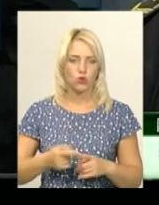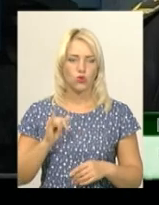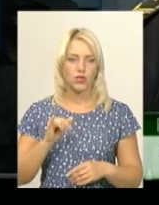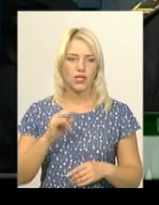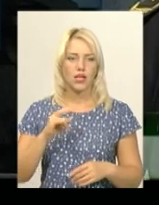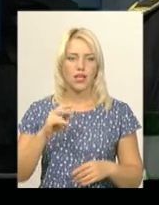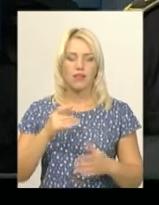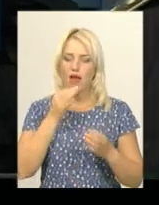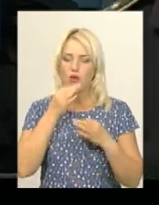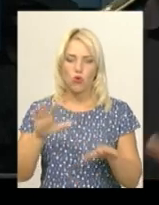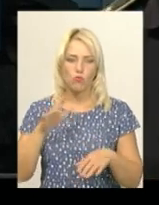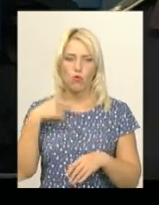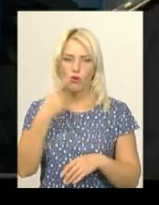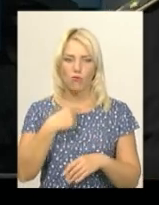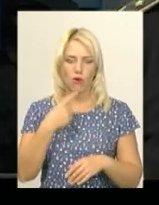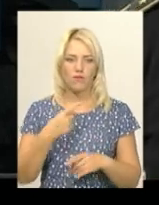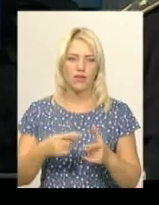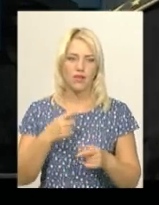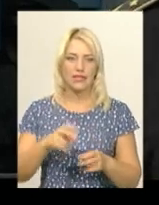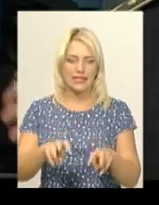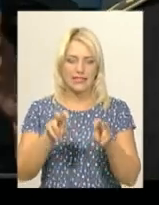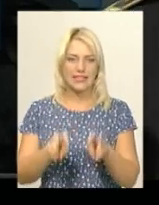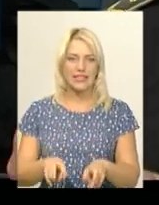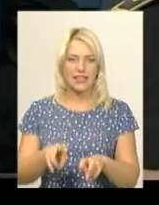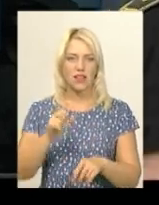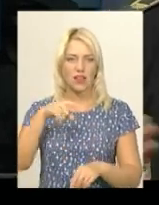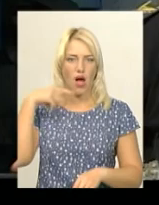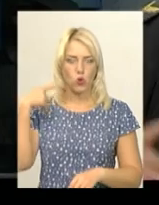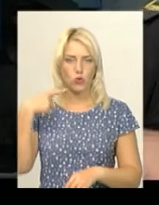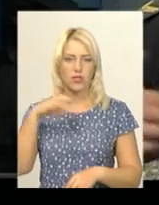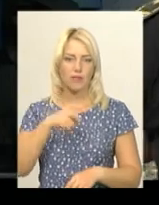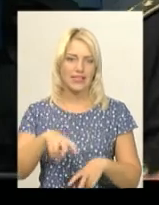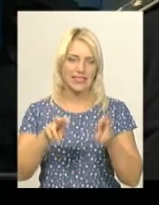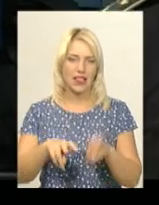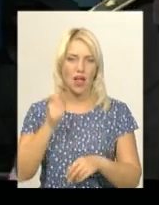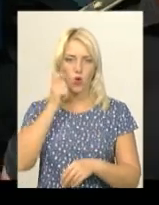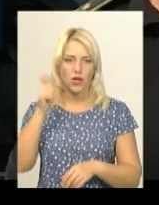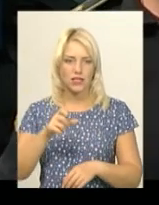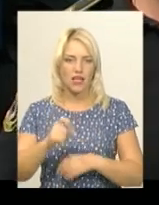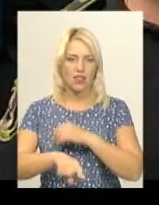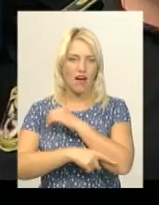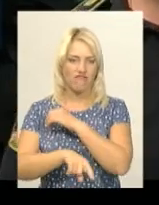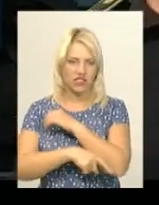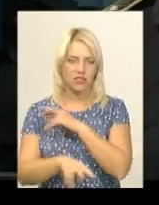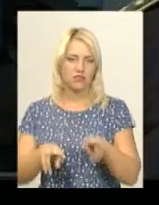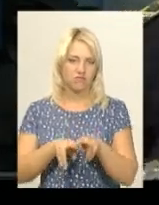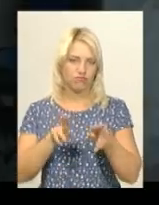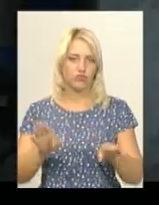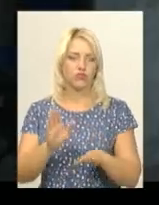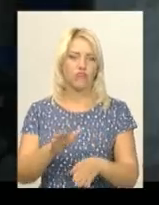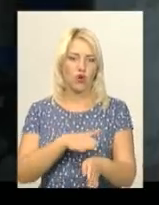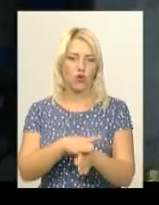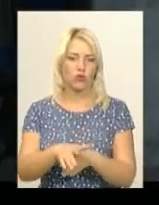на будь-якій мові, як сидіти, сказати, як на російською, українською, як на фінською, тобто собака буде виконувати це.